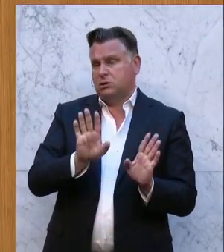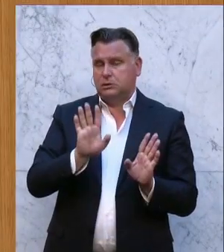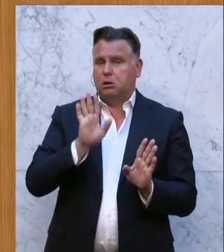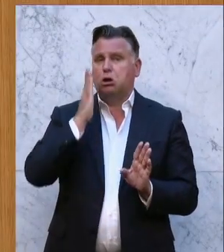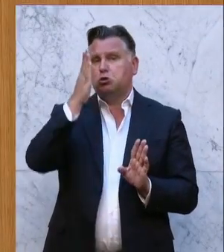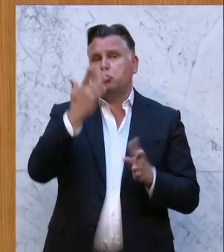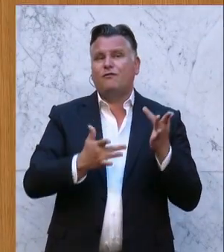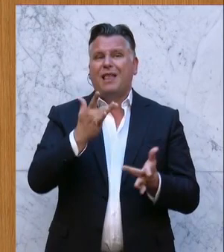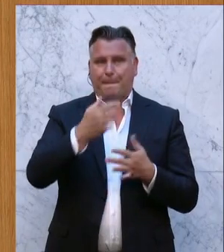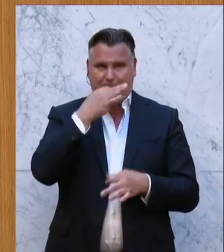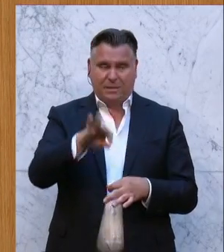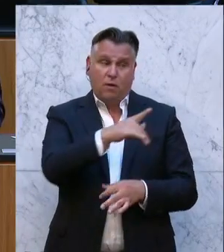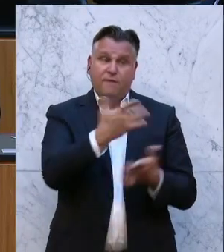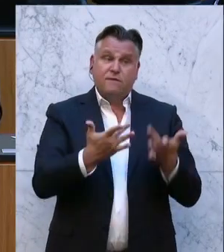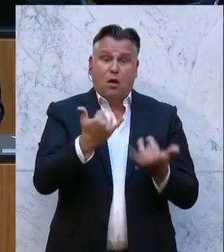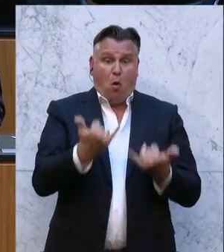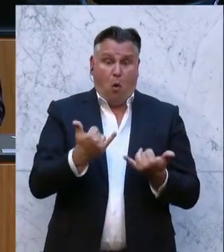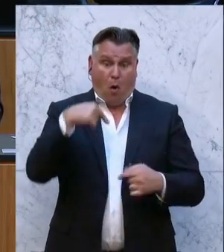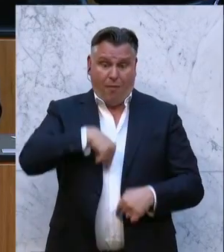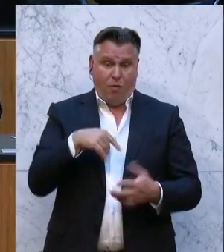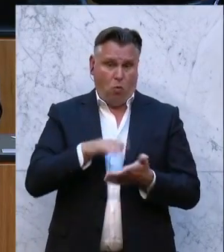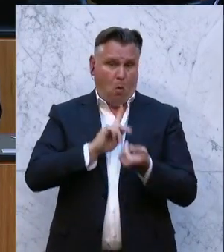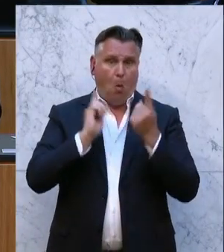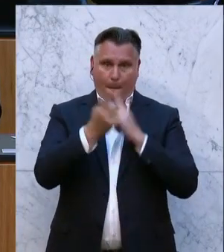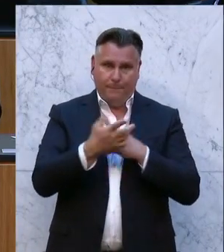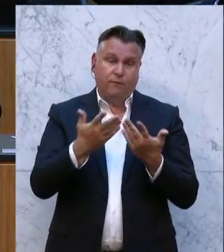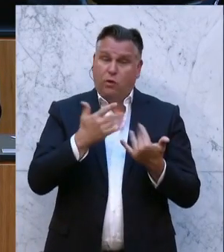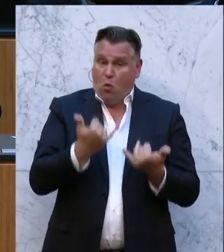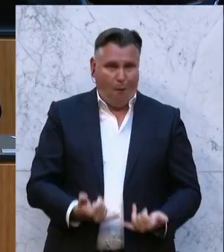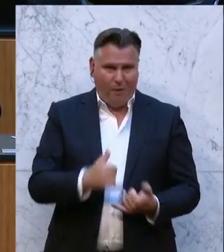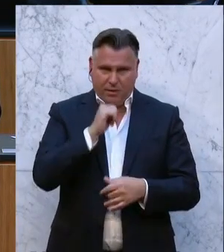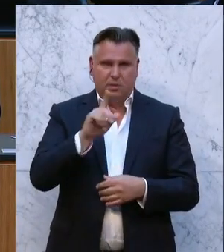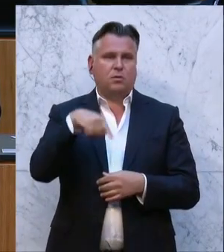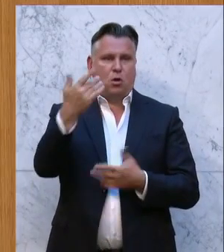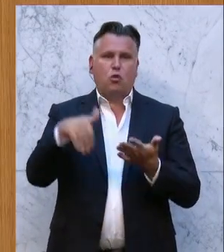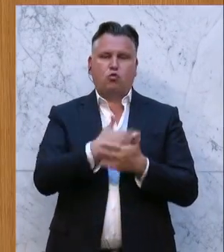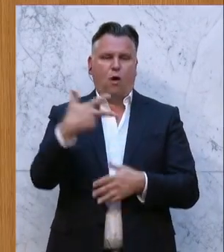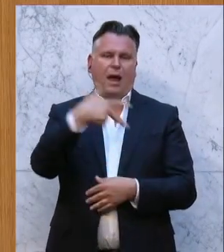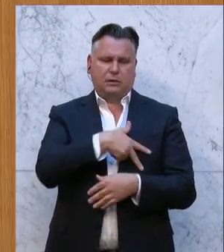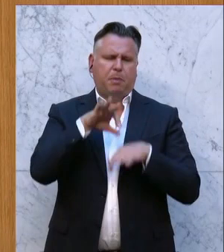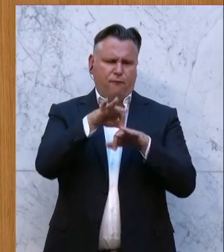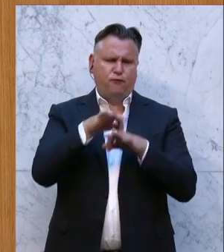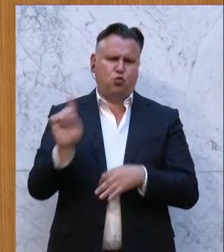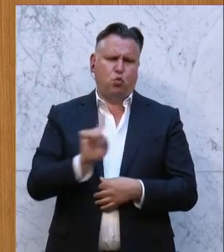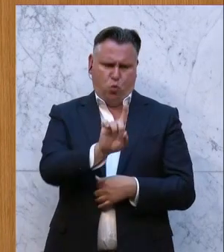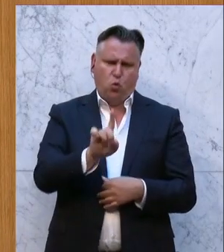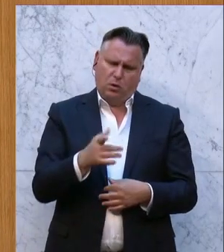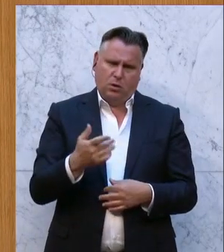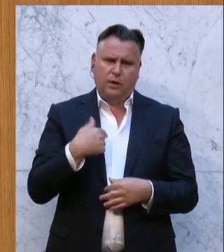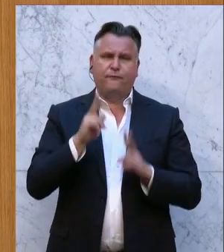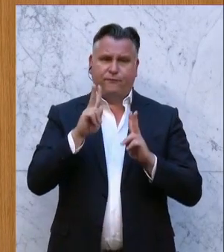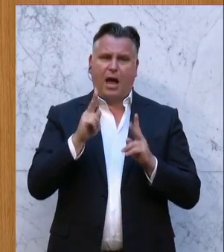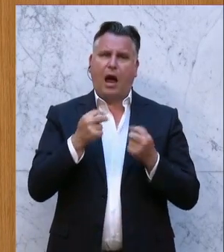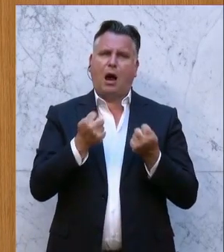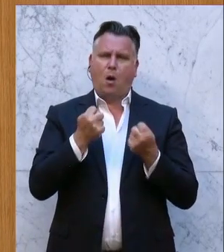dass Sie heute noch umkehren. Wenn es heute nicht passiert, hoffe ich, eine neue SPÖ-Führung das tut. Das ist meine wirklich innige